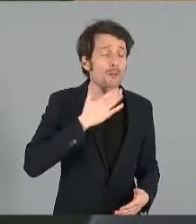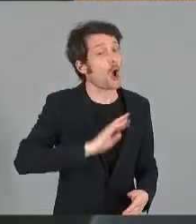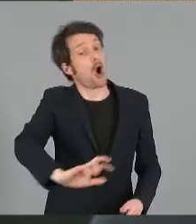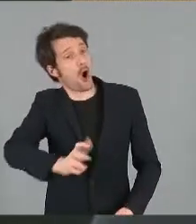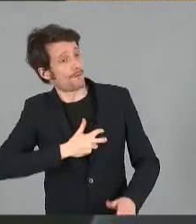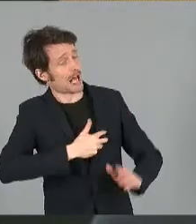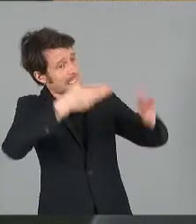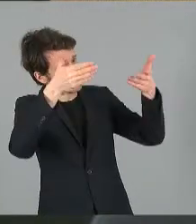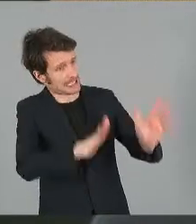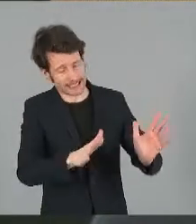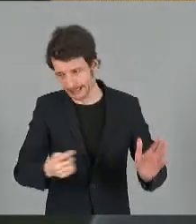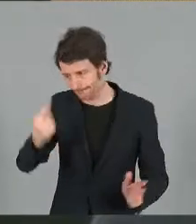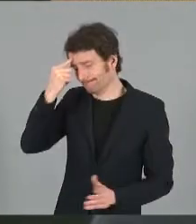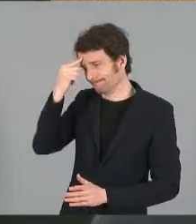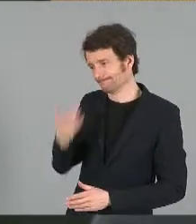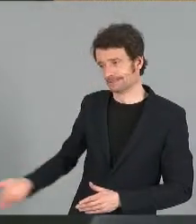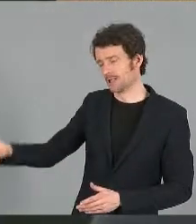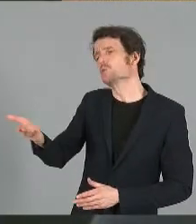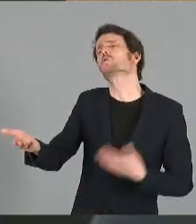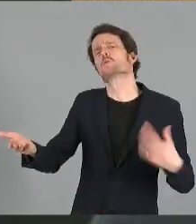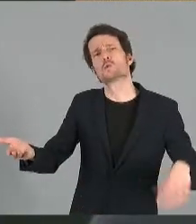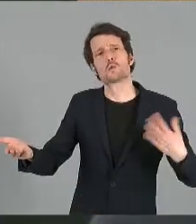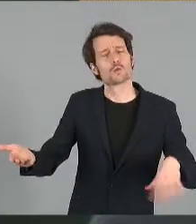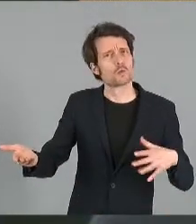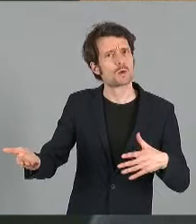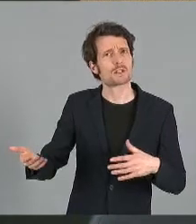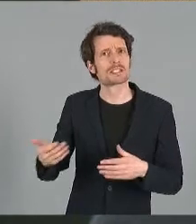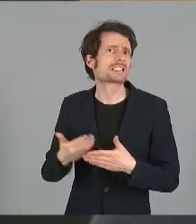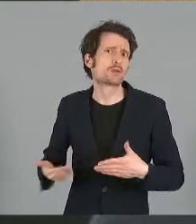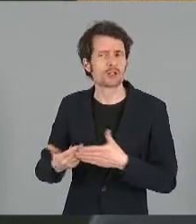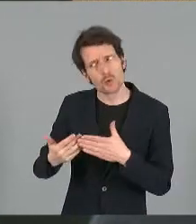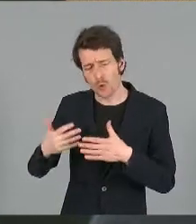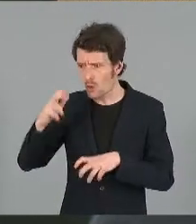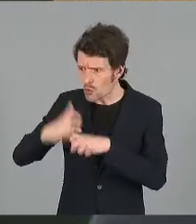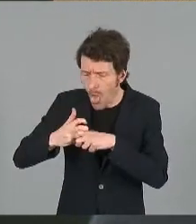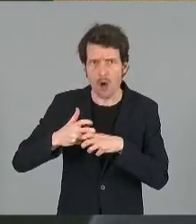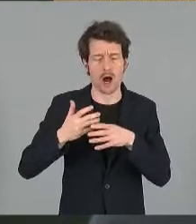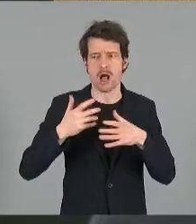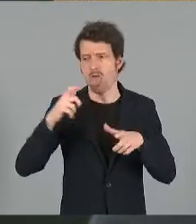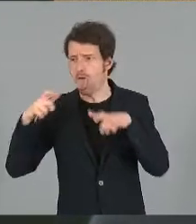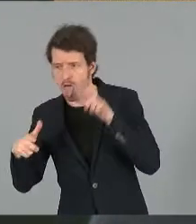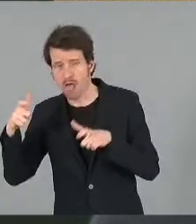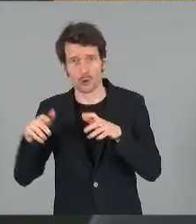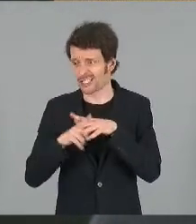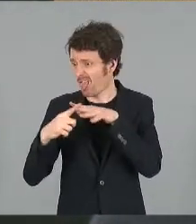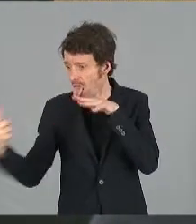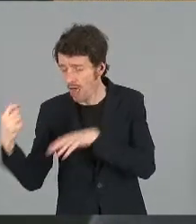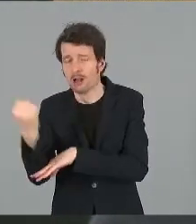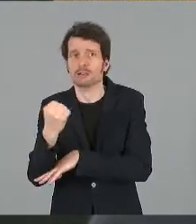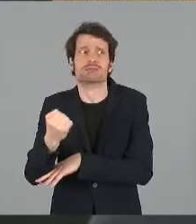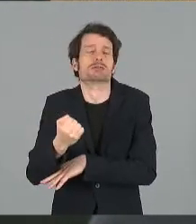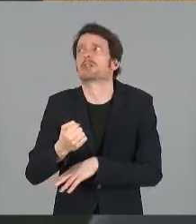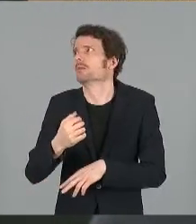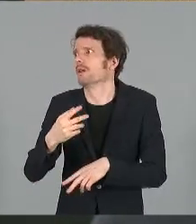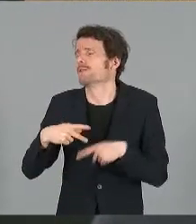de tenir compte de la réalité particulièrement difficile, faite d'un quotidien précaire, d'un isolement, disons-le, quasi invivable. Et vous l'avez